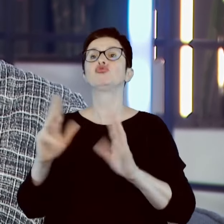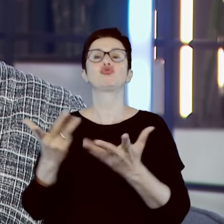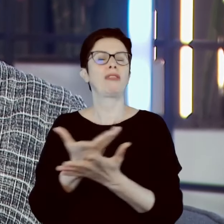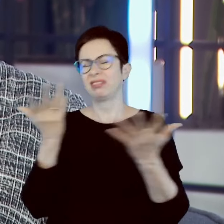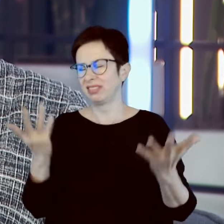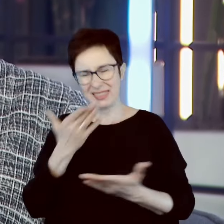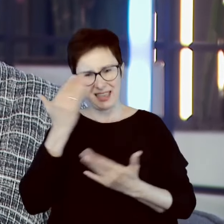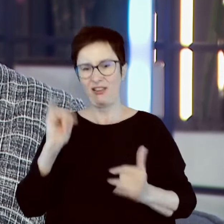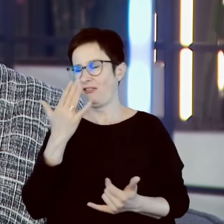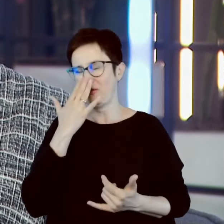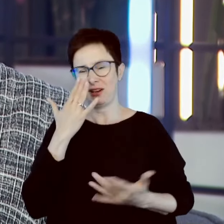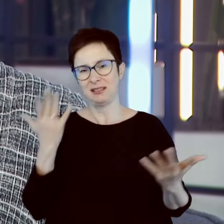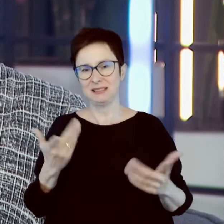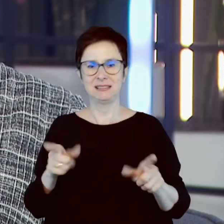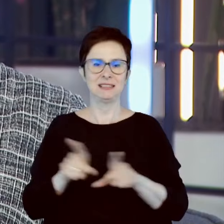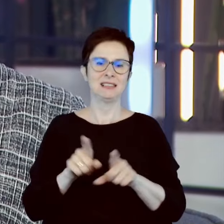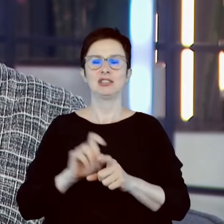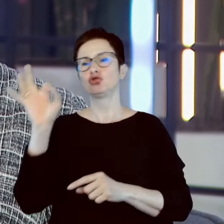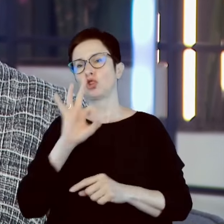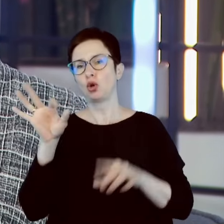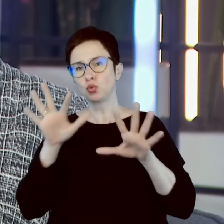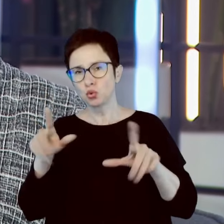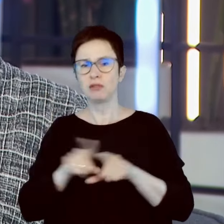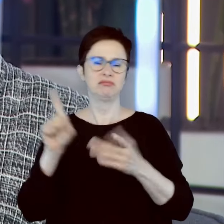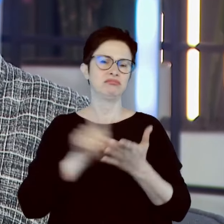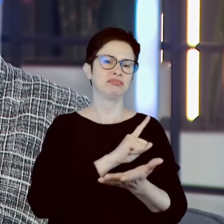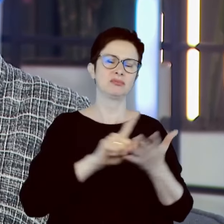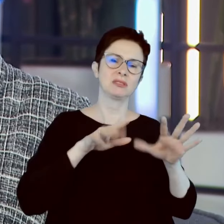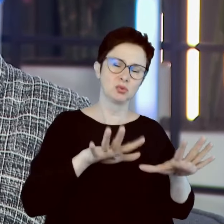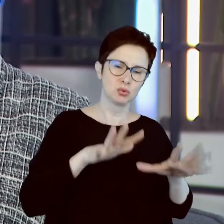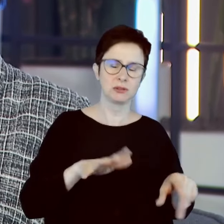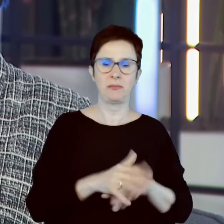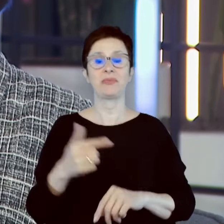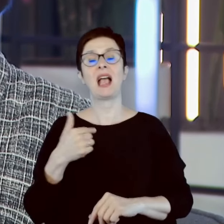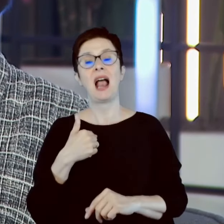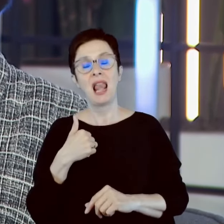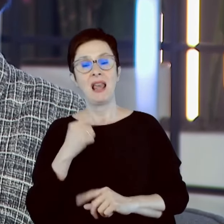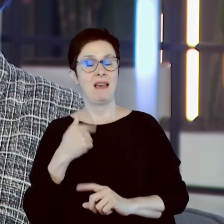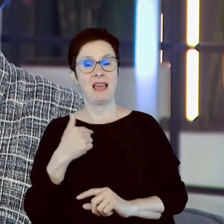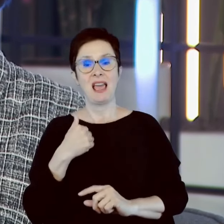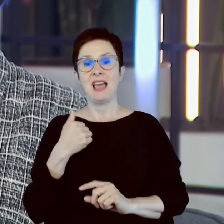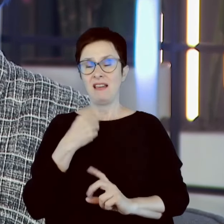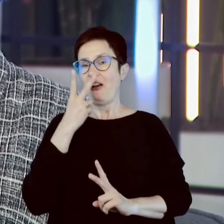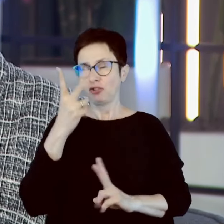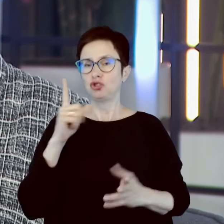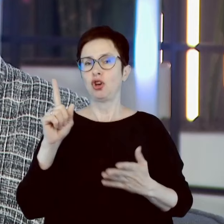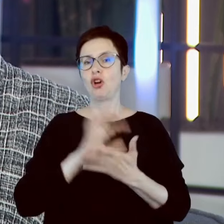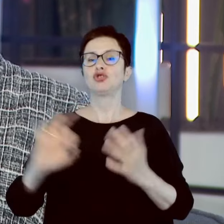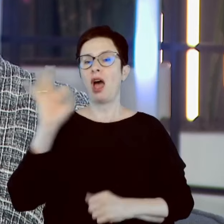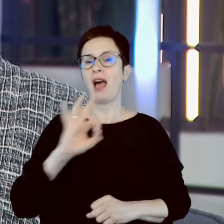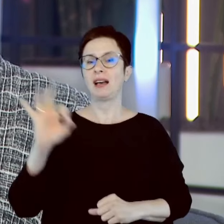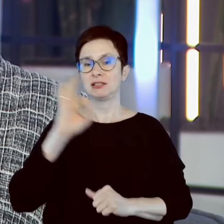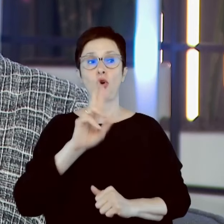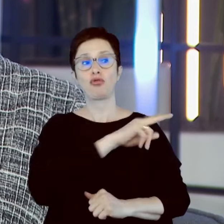pewno jest tyle samo szans, i zagrożeń. Ale mimo wszystko jestem z tych, którzy widzą szanse tam, gdzie inni widzą problem.